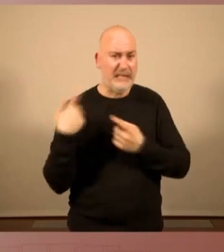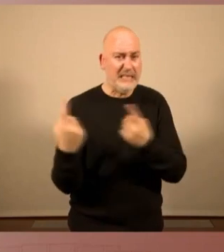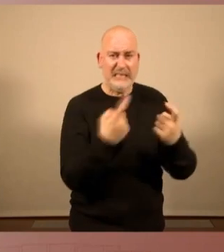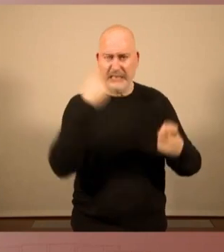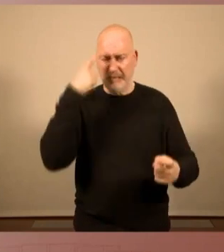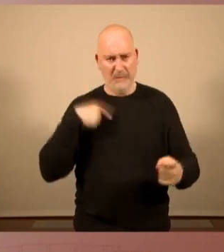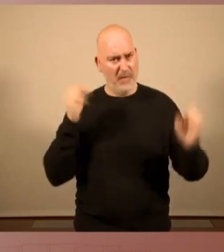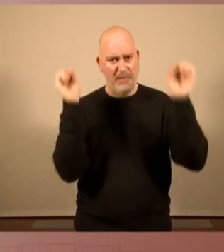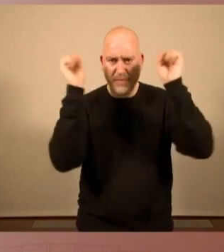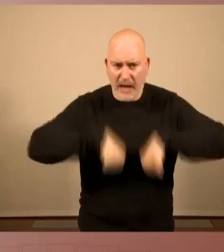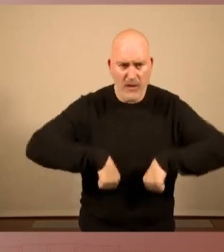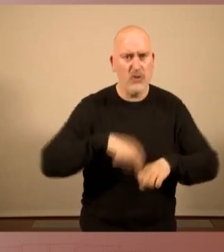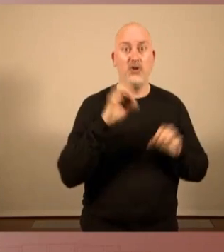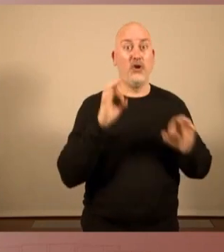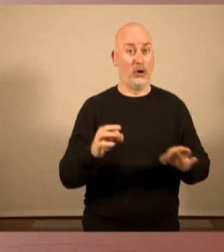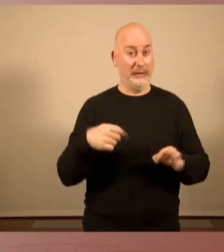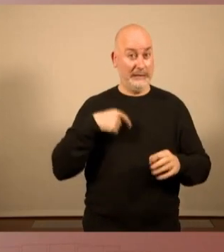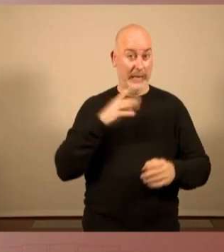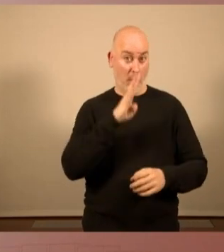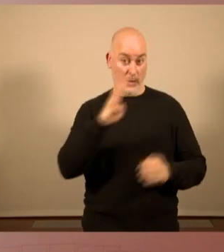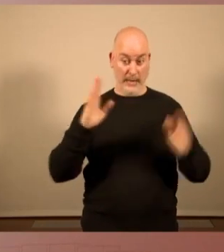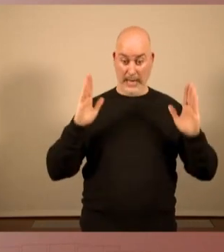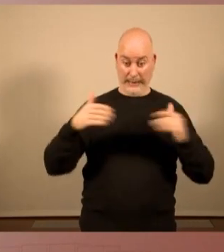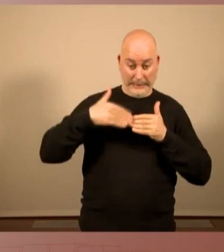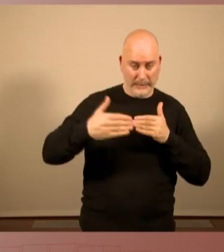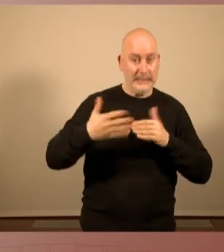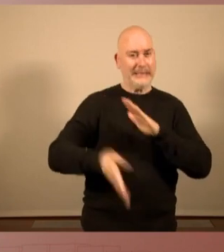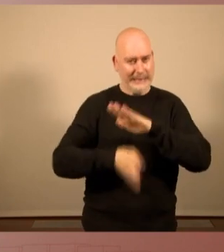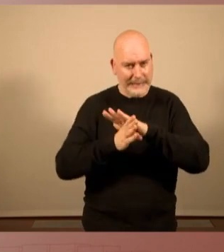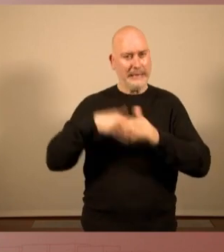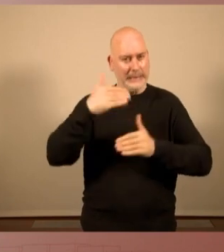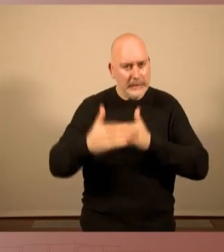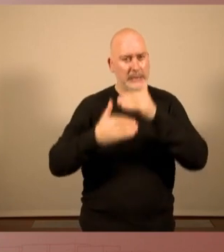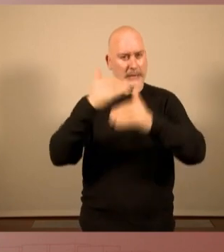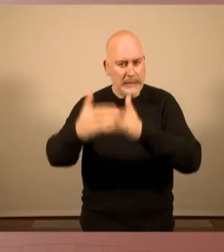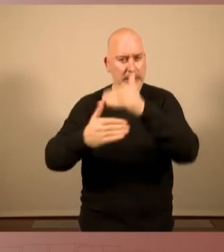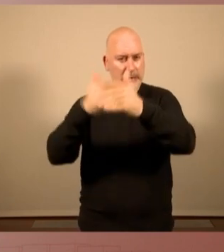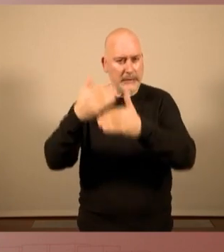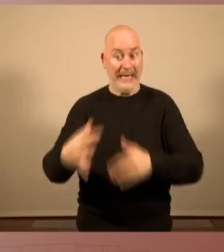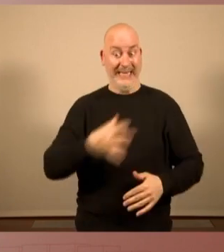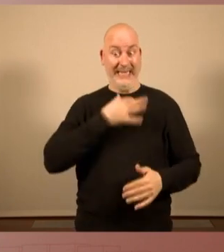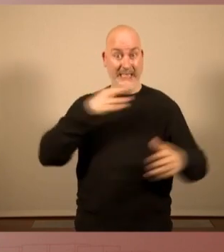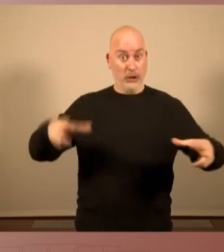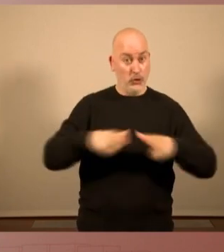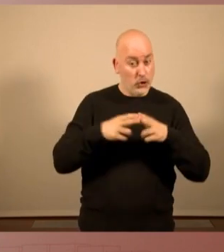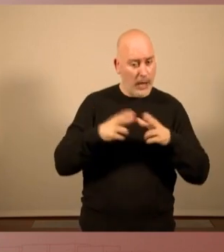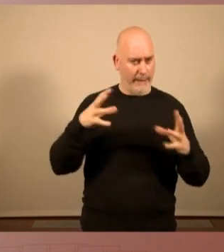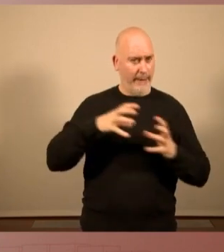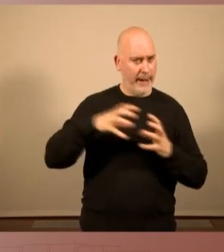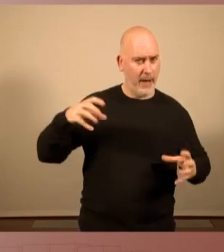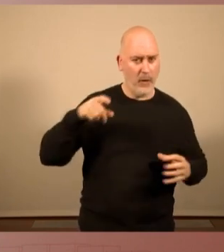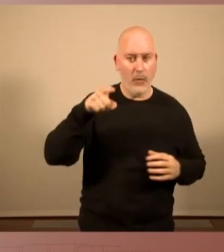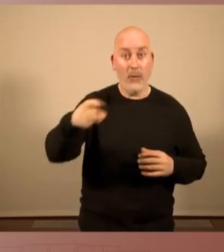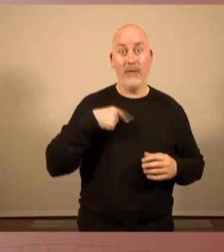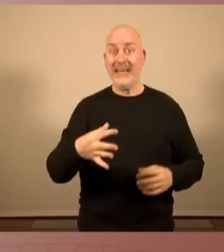la legislatura per anar-hi, anar-hi, anar-hi, perquè la crisi social és molt greu, la crisi democràtica